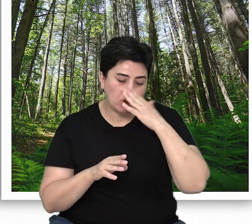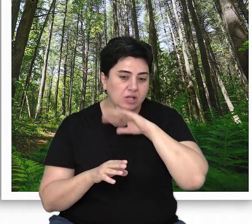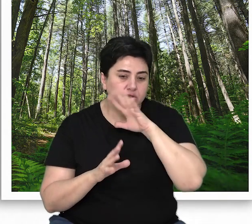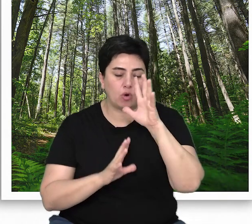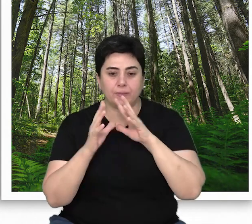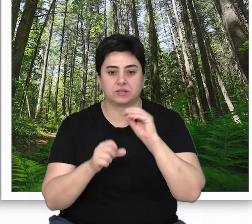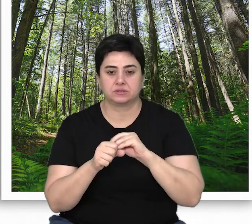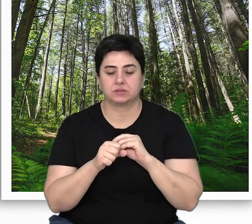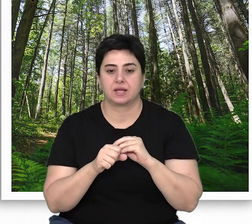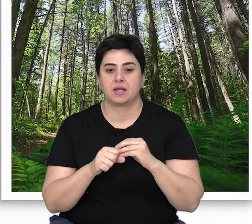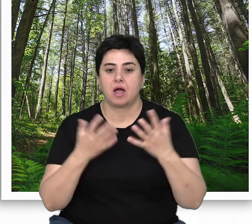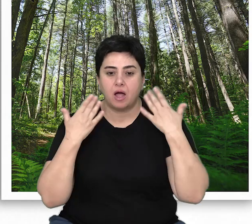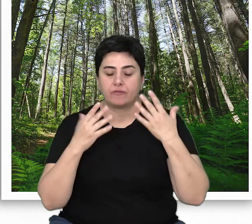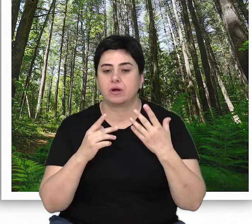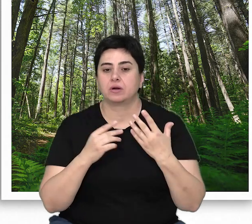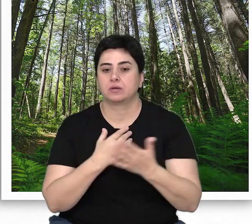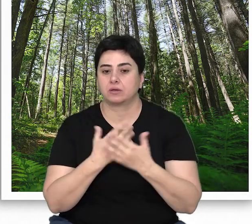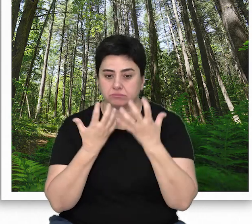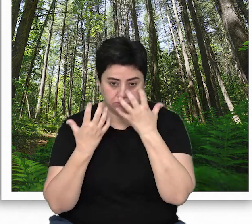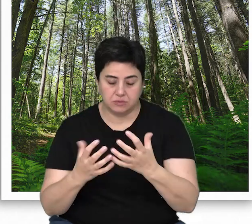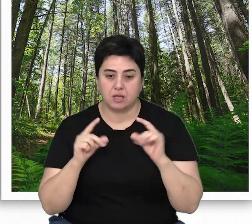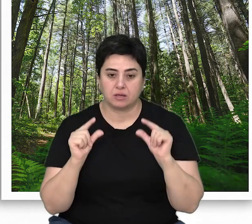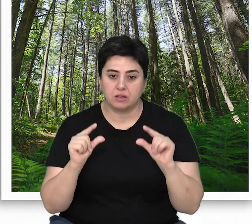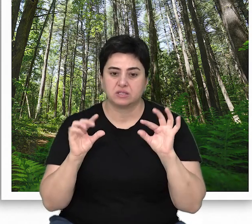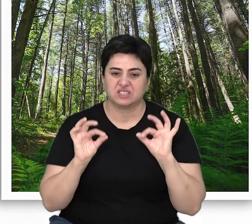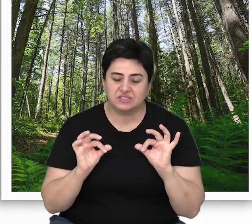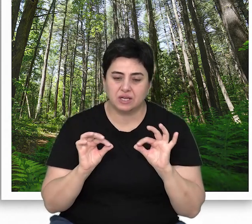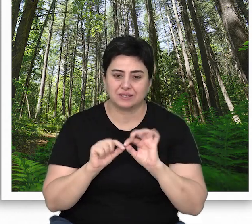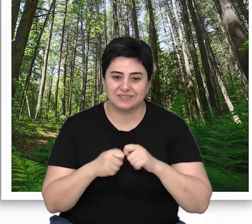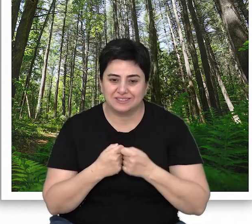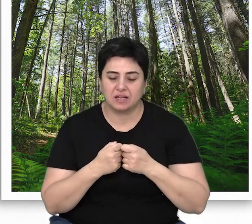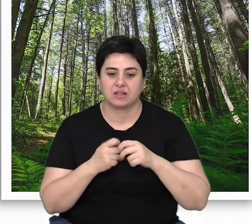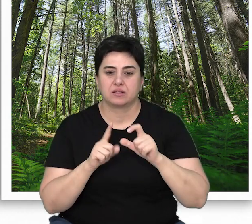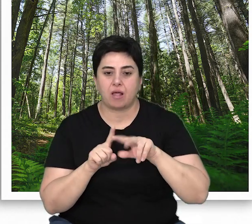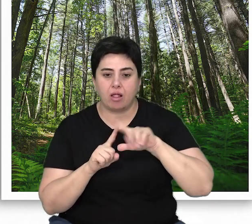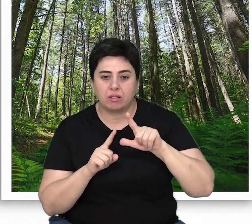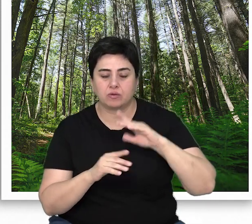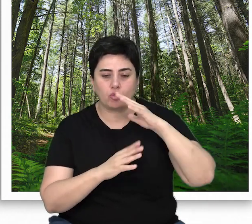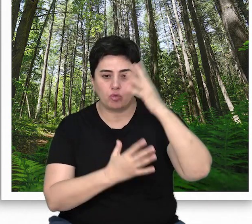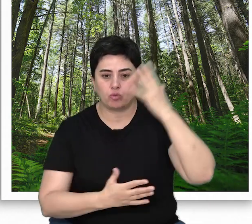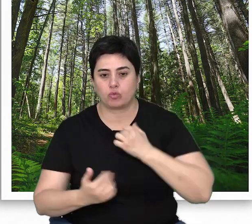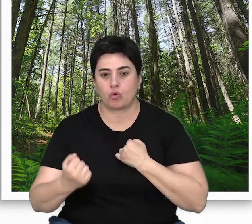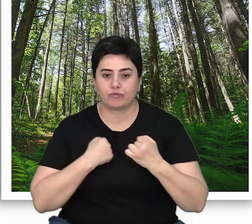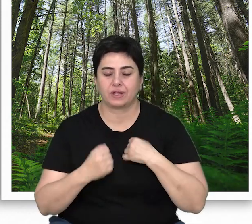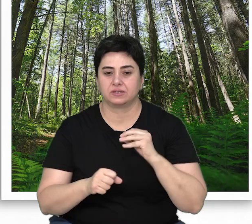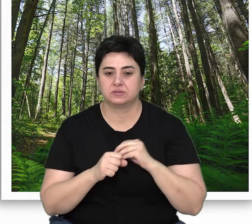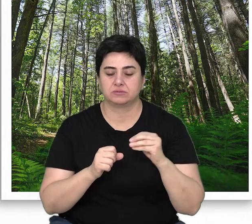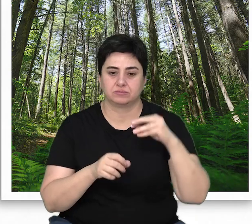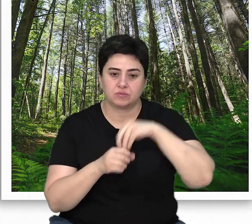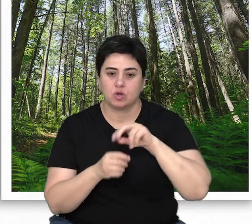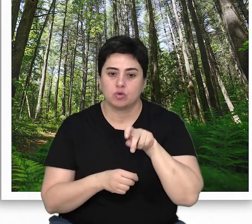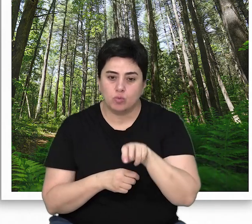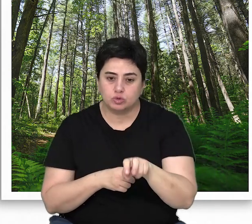yaşlı ormanlarda çok önemli ekolojik rolleri olan kalın, kırık dal ve gövdelerin kaynağıdır. Bu